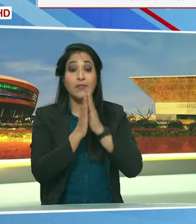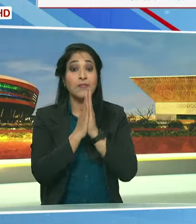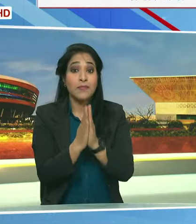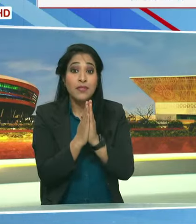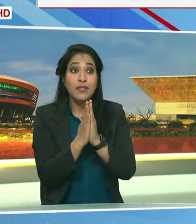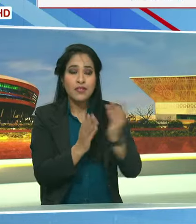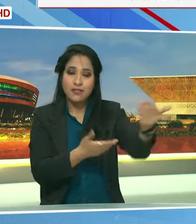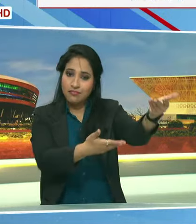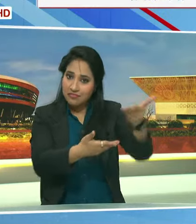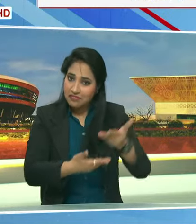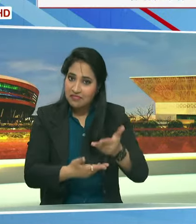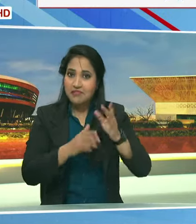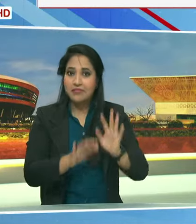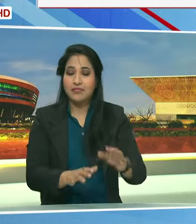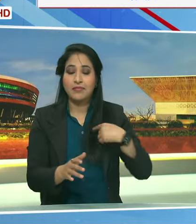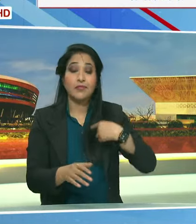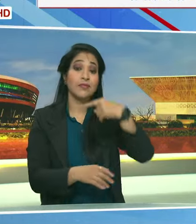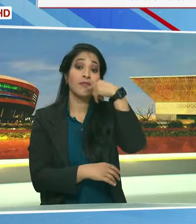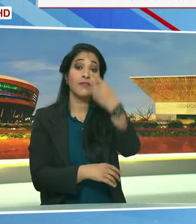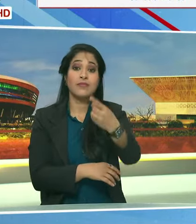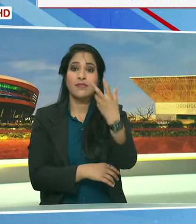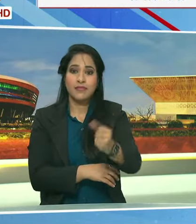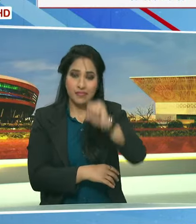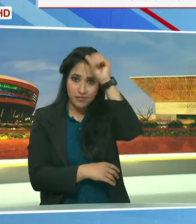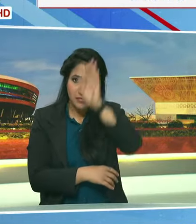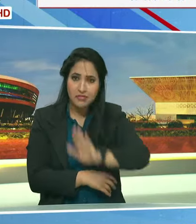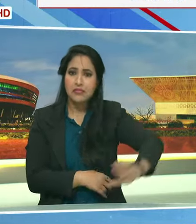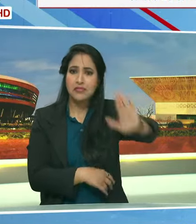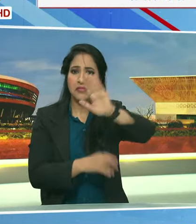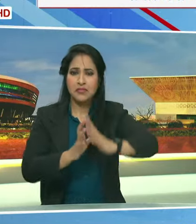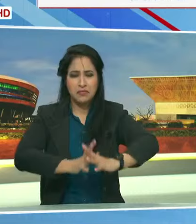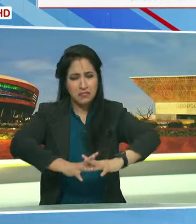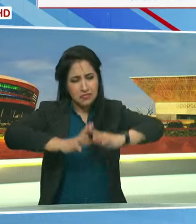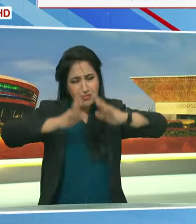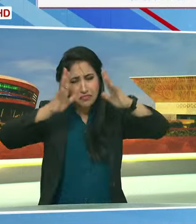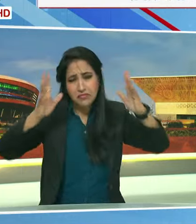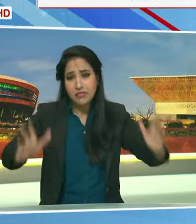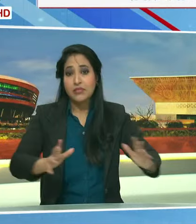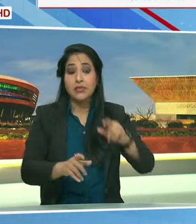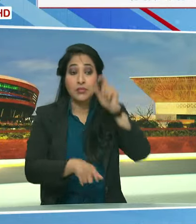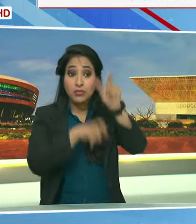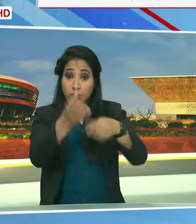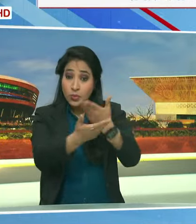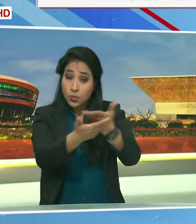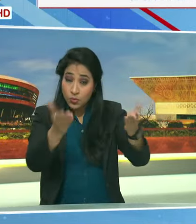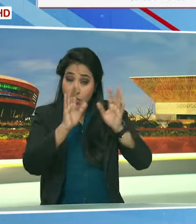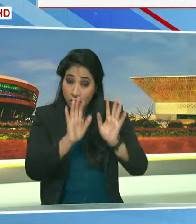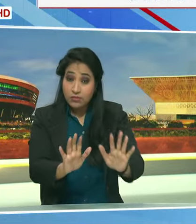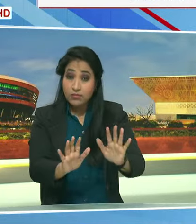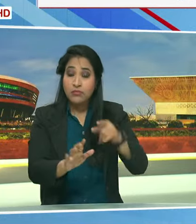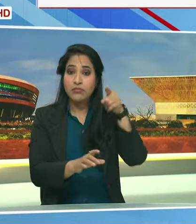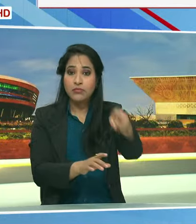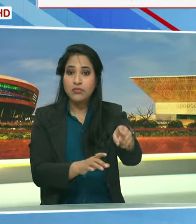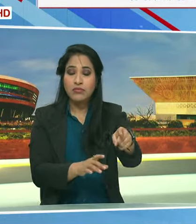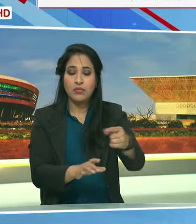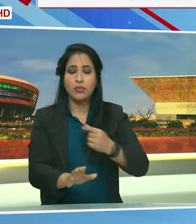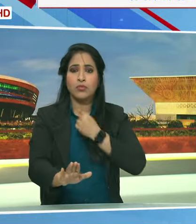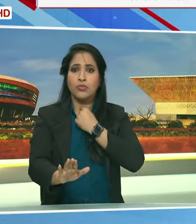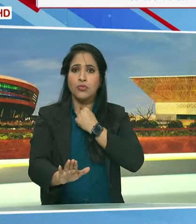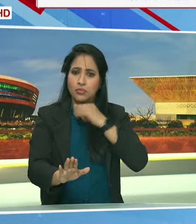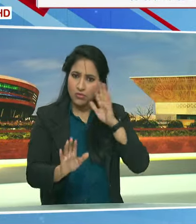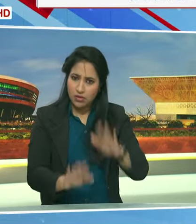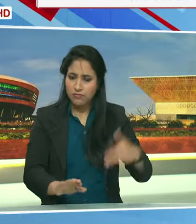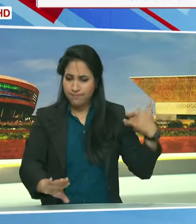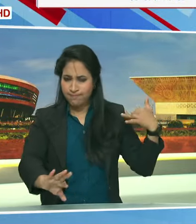विराजेंगे और मैं आपको बता दूँ भारत के बहुत सारे ऐसे भी लोग रहे जिनोंने इस संकल्प की